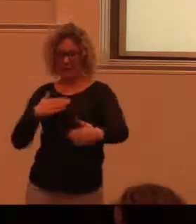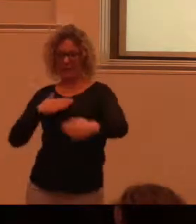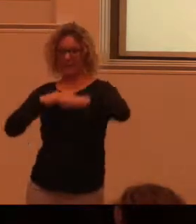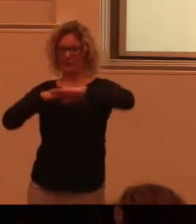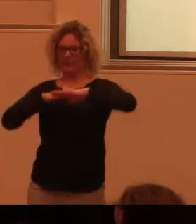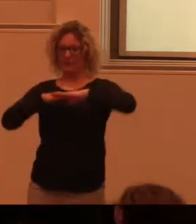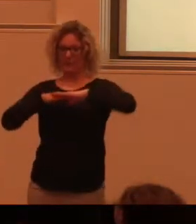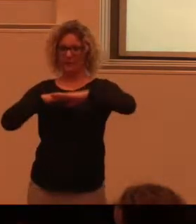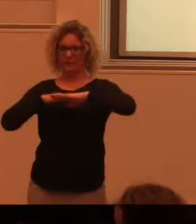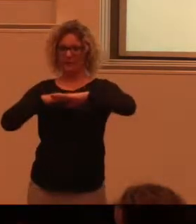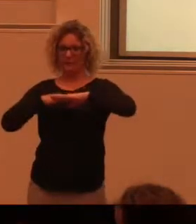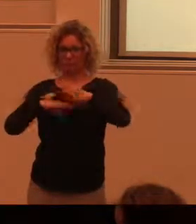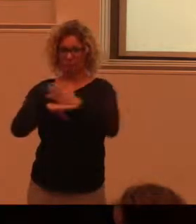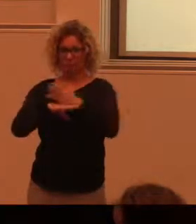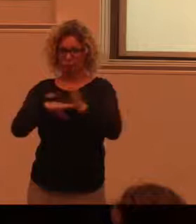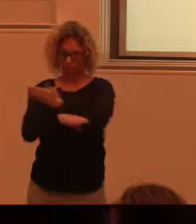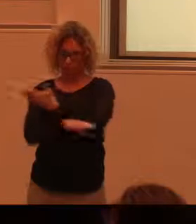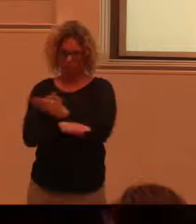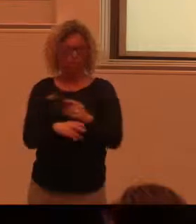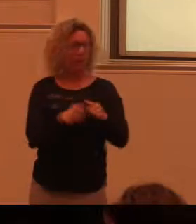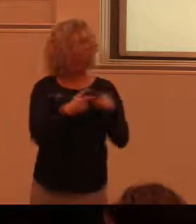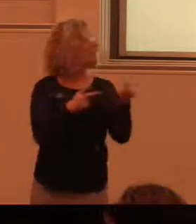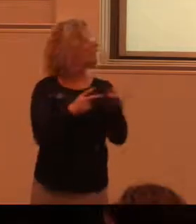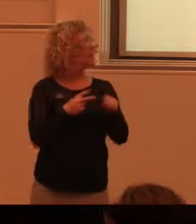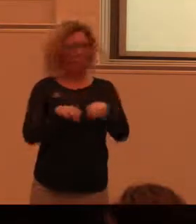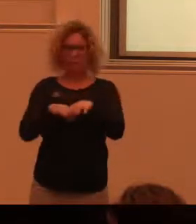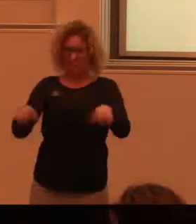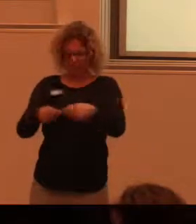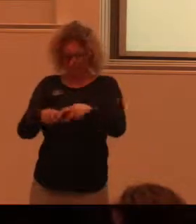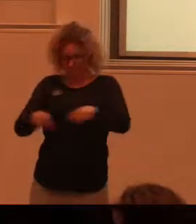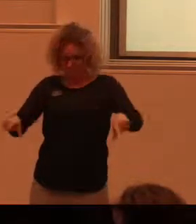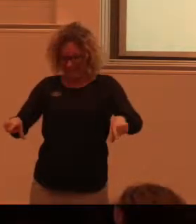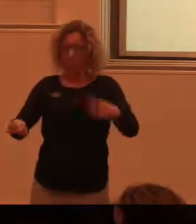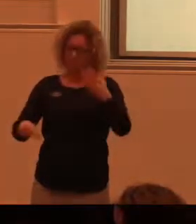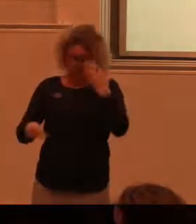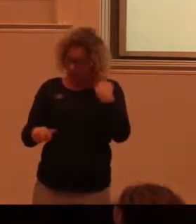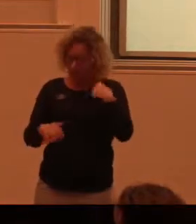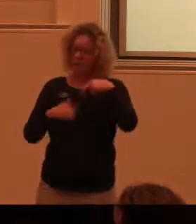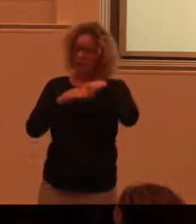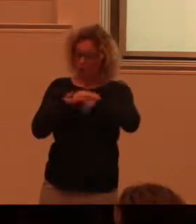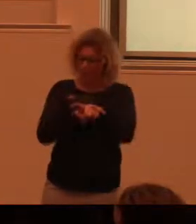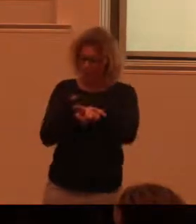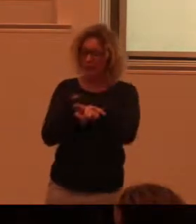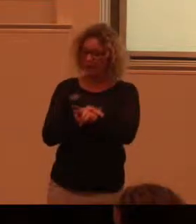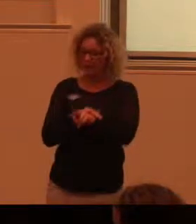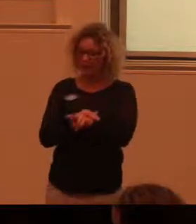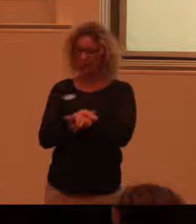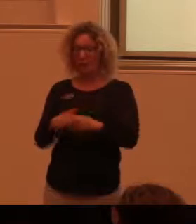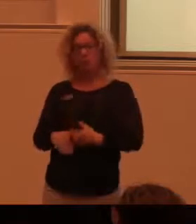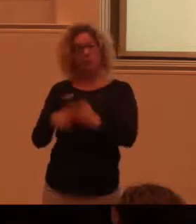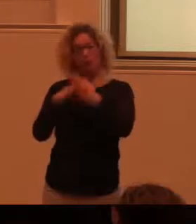i Jämshög. Och det andra då, tröskellister som gör att man kan komma in. Byggnaden är